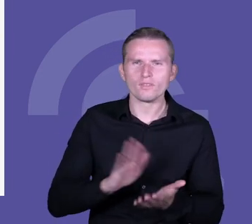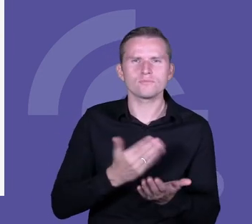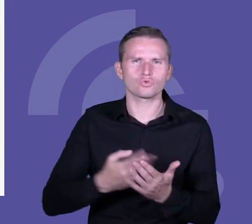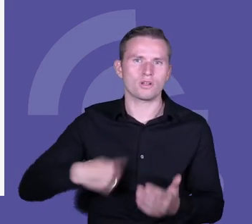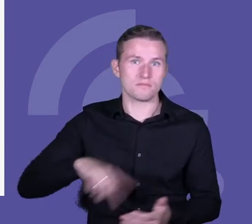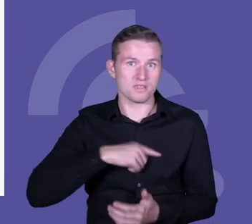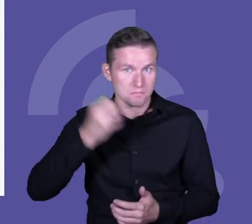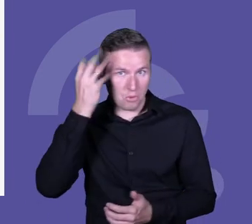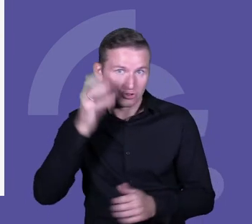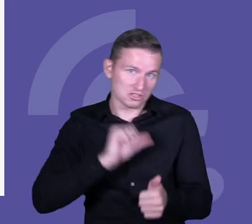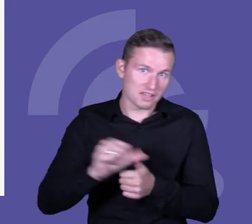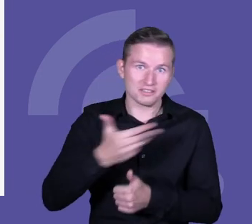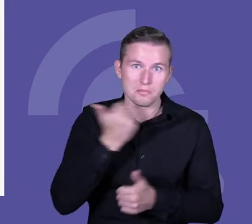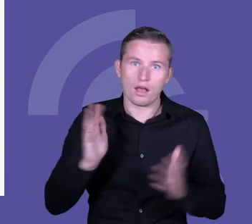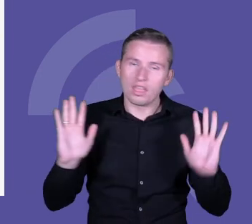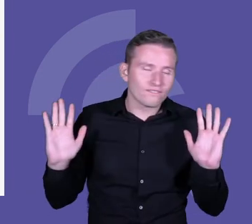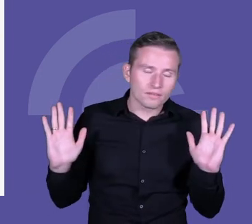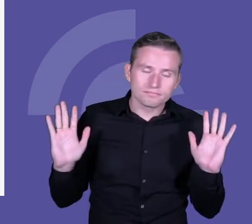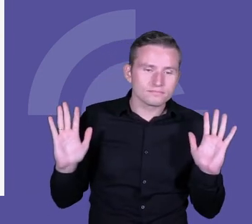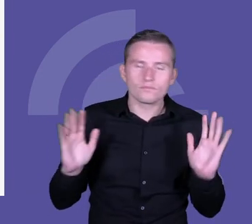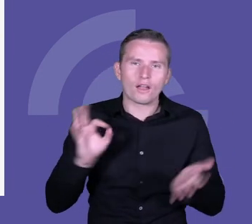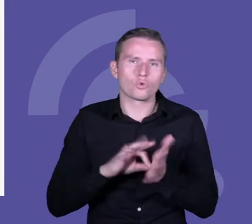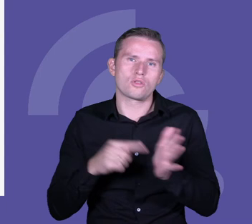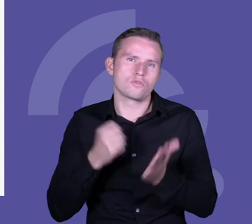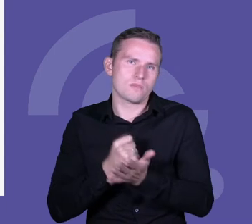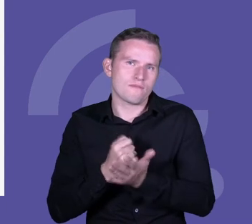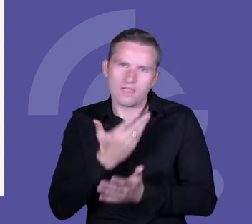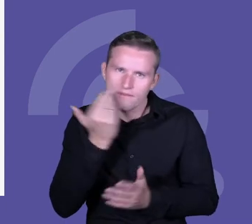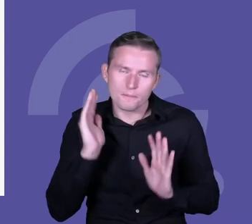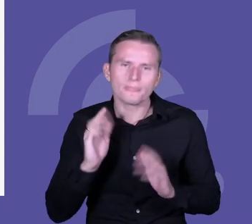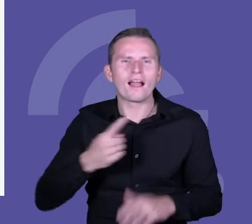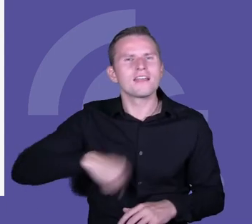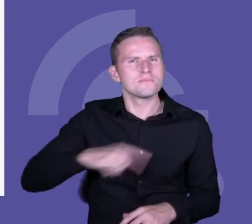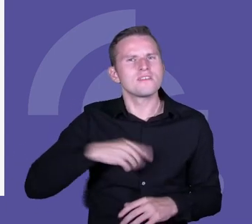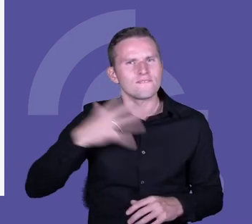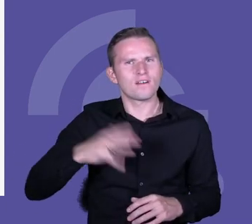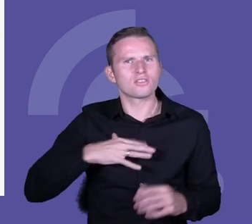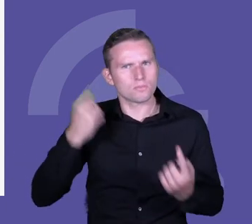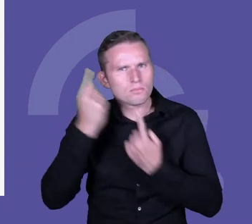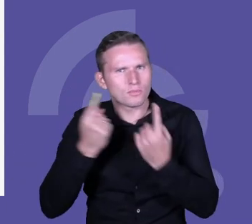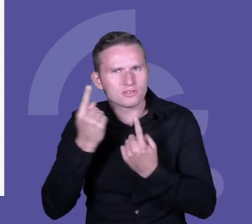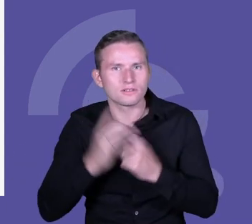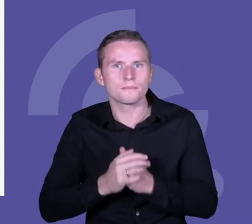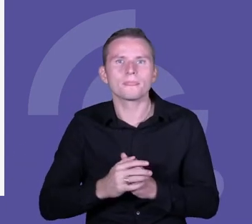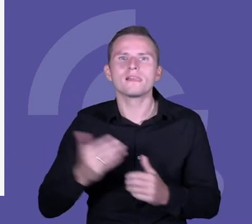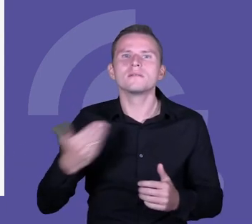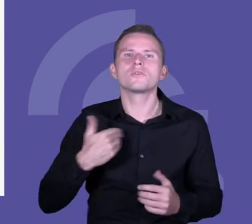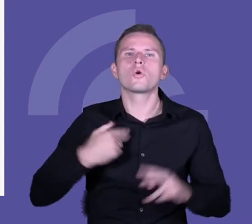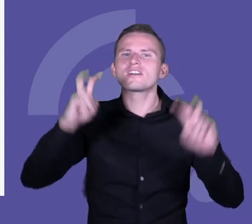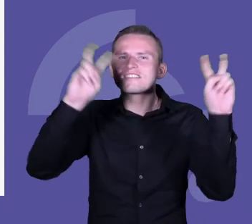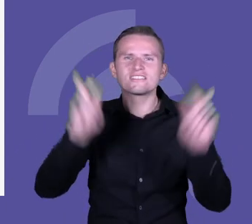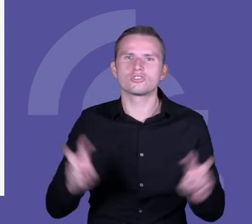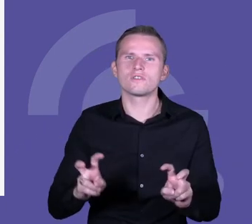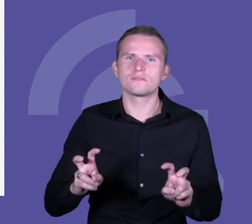a nie wiem, czy tak do końca jesteśmy, pod tym względem akurat, to byśmy powinni wyciągnąć wnioski z tak zwanej kryzysowej edukacji zdalnej.